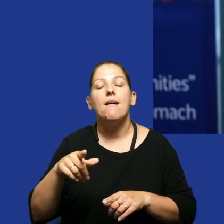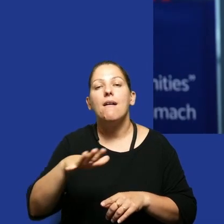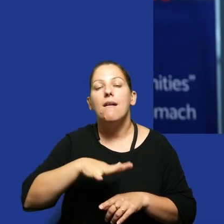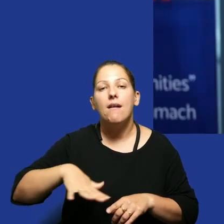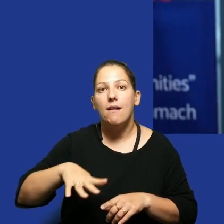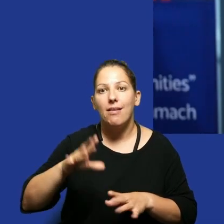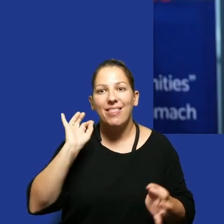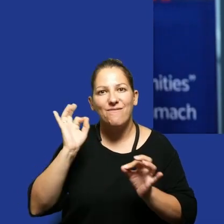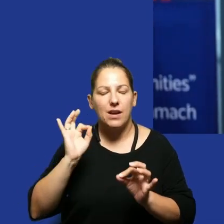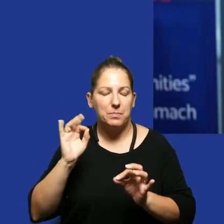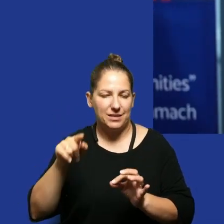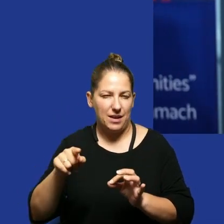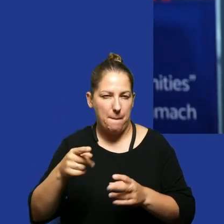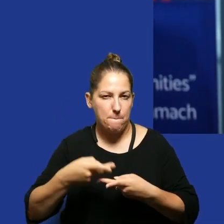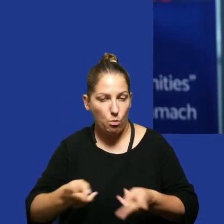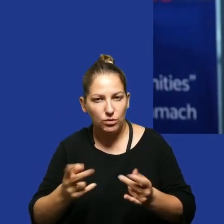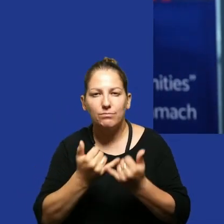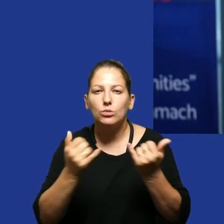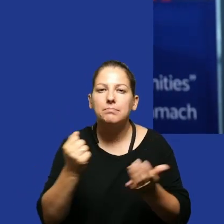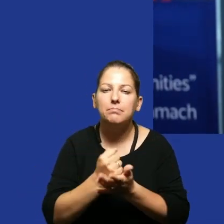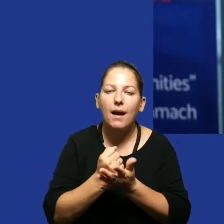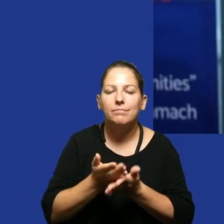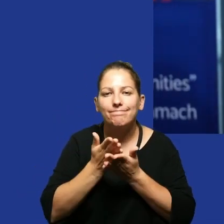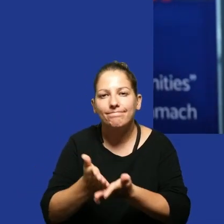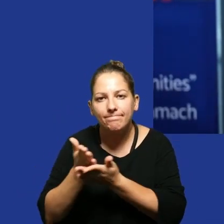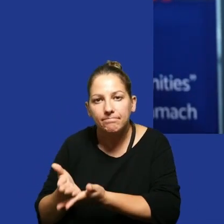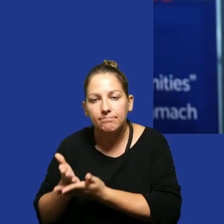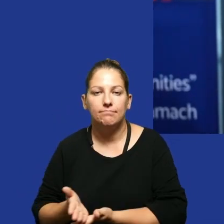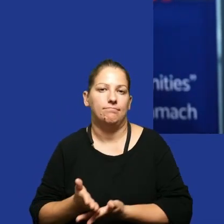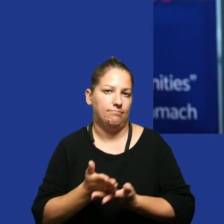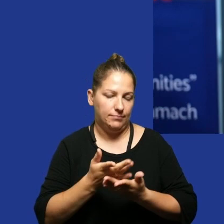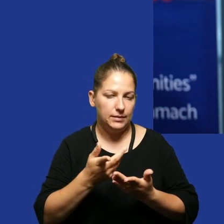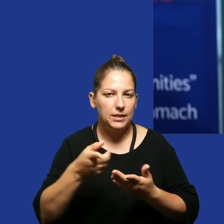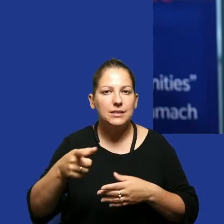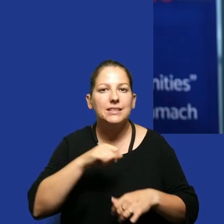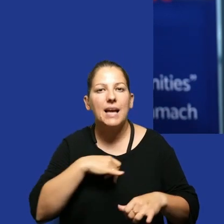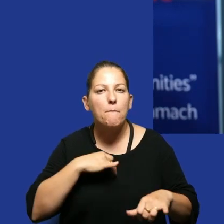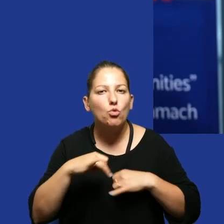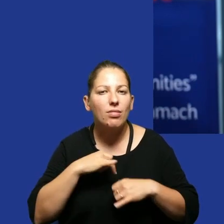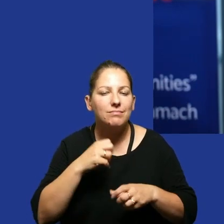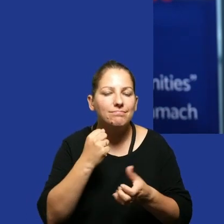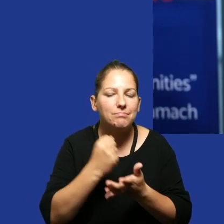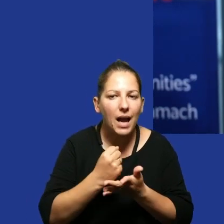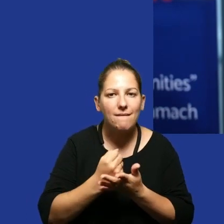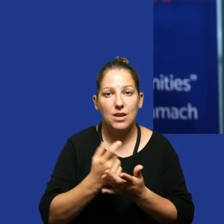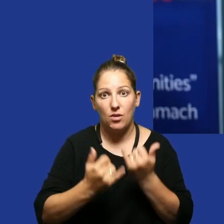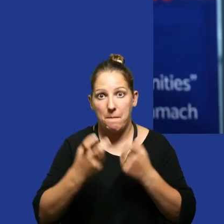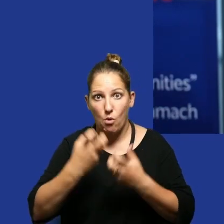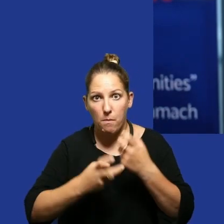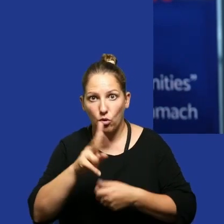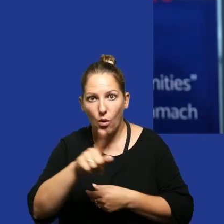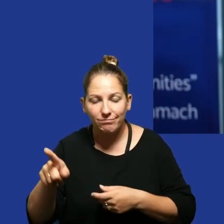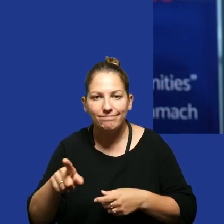ale też pomagamy w różnych kwestiach związanych z sprawami samorządowymi jak ktoś ma problem